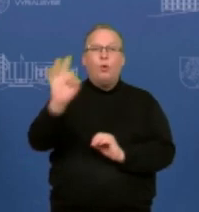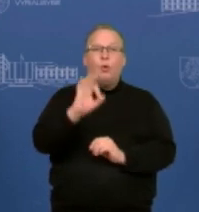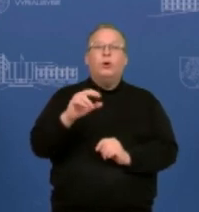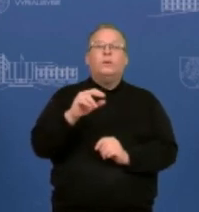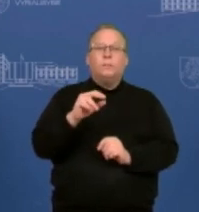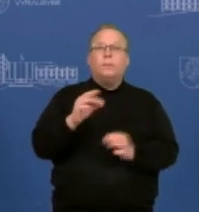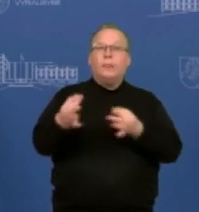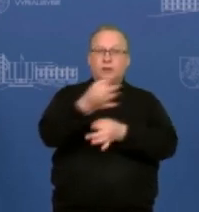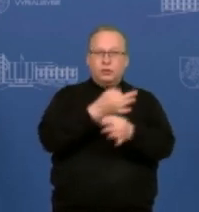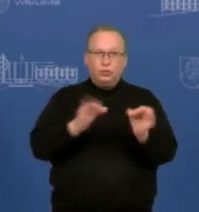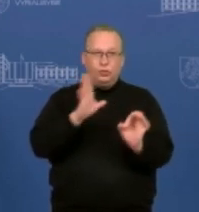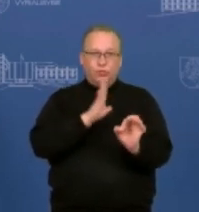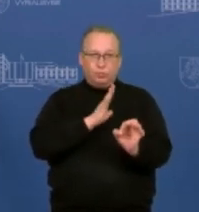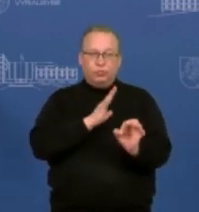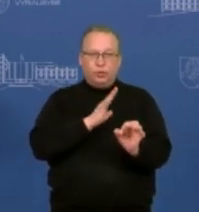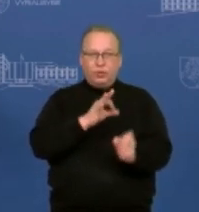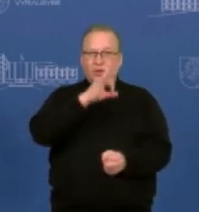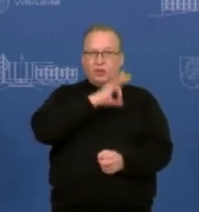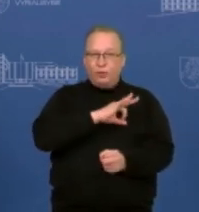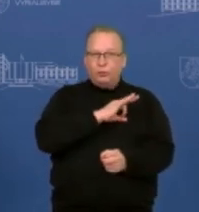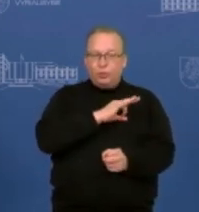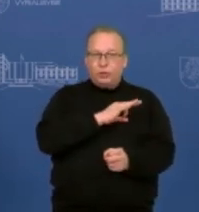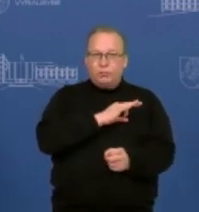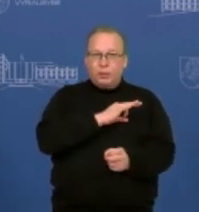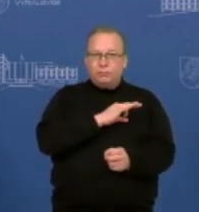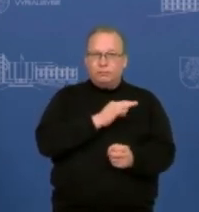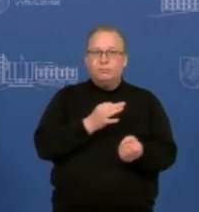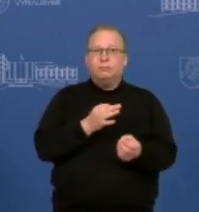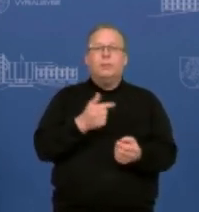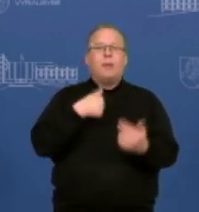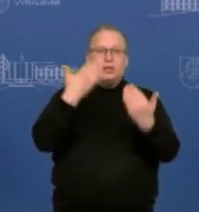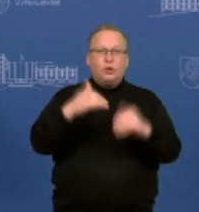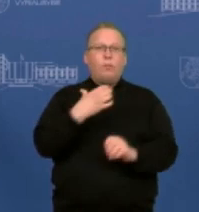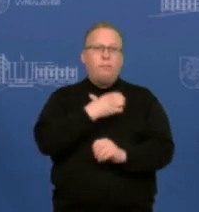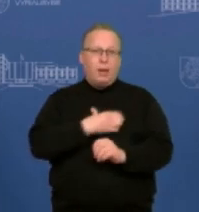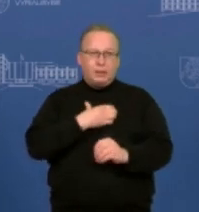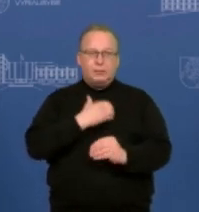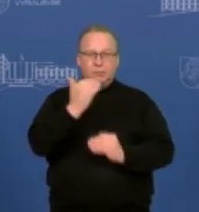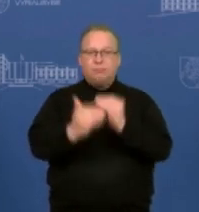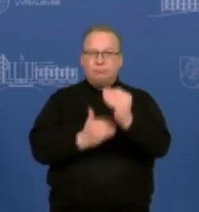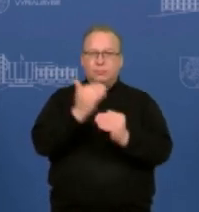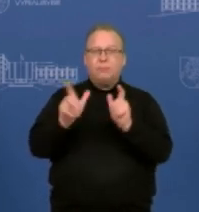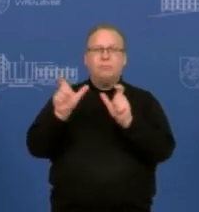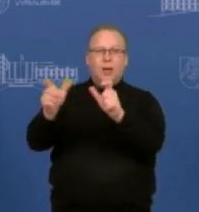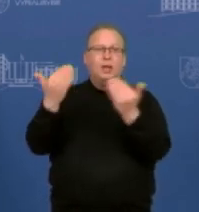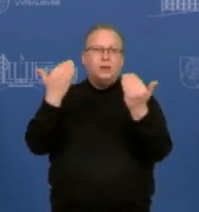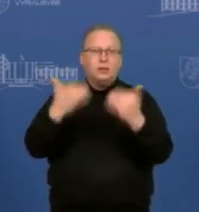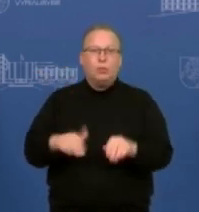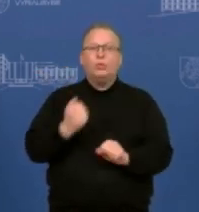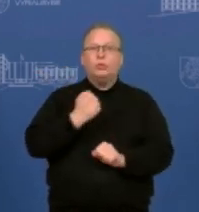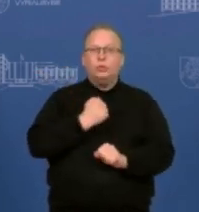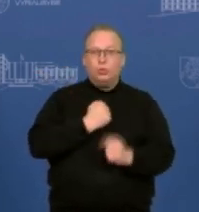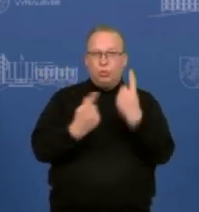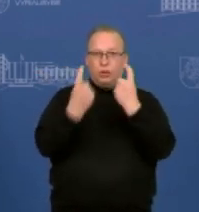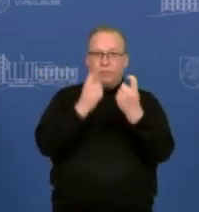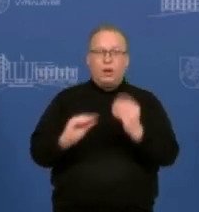buvo naudojama kaip argumentas, kad jau mes esame pirmų žingsnius pažengę ir galima eiti tolin. Turiu žiniu,